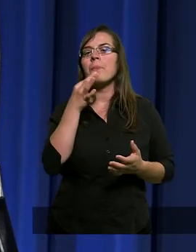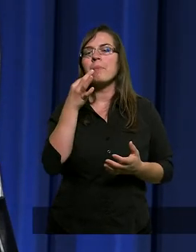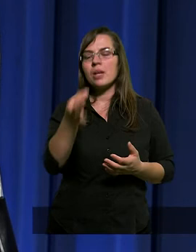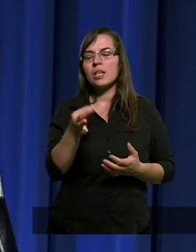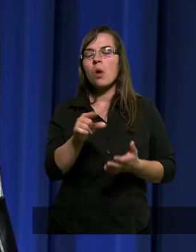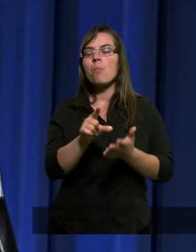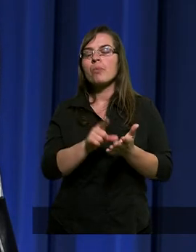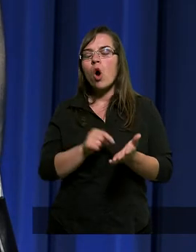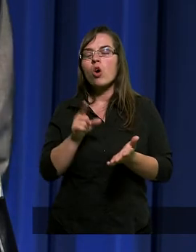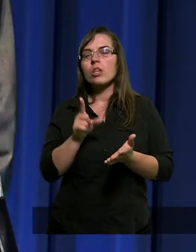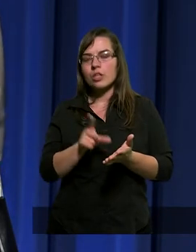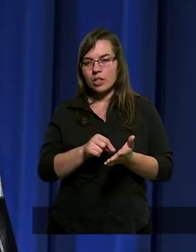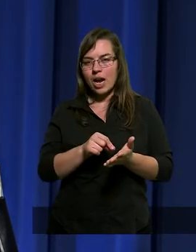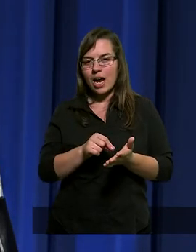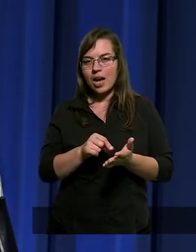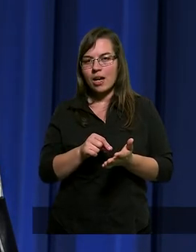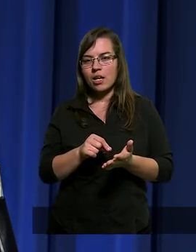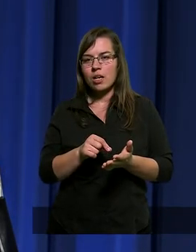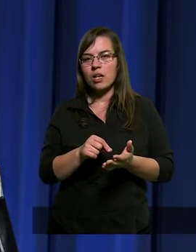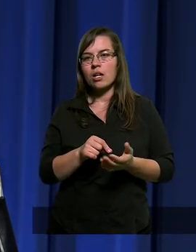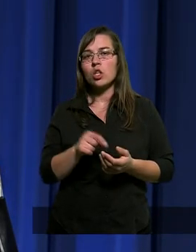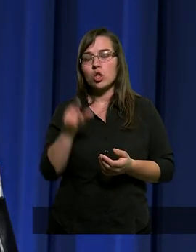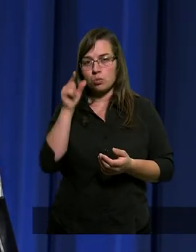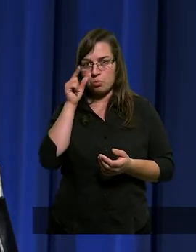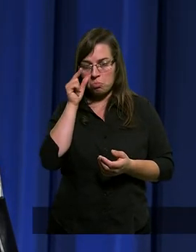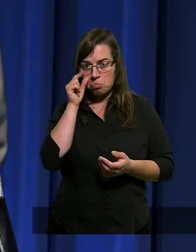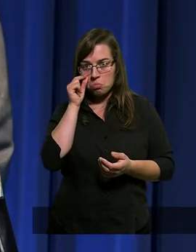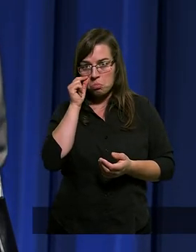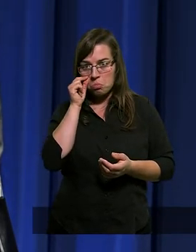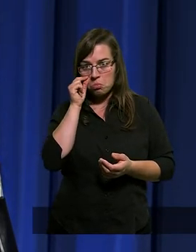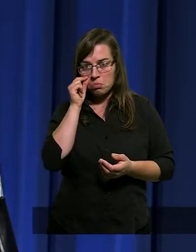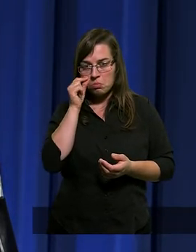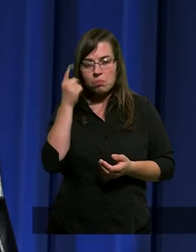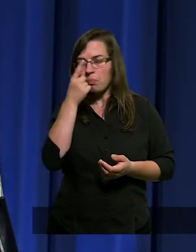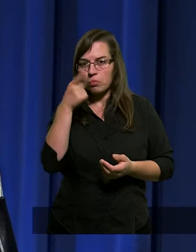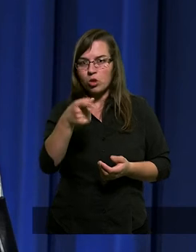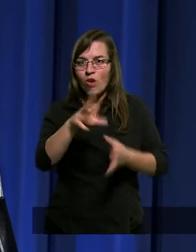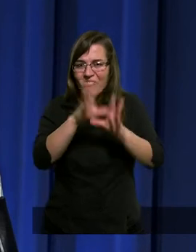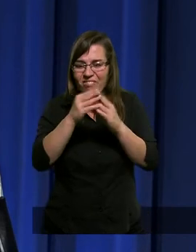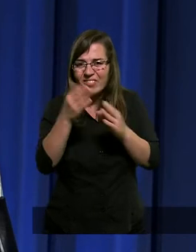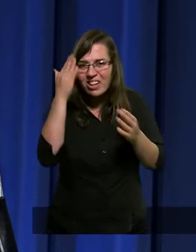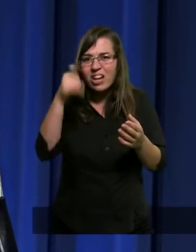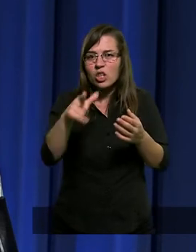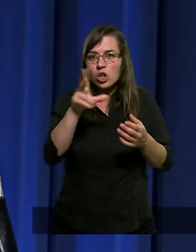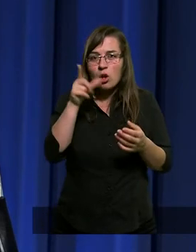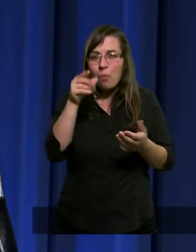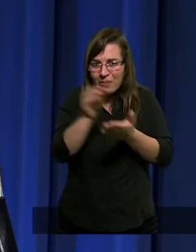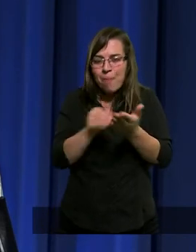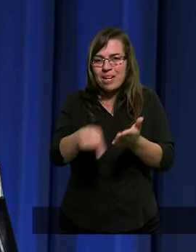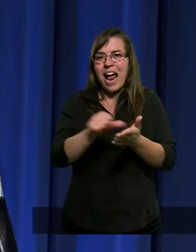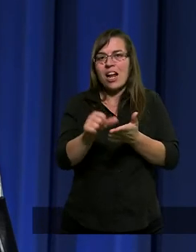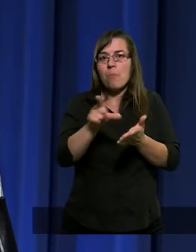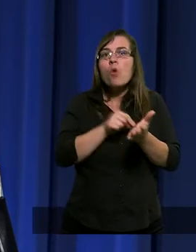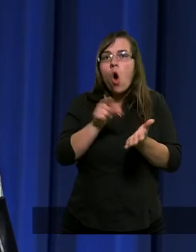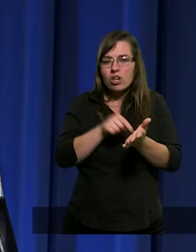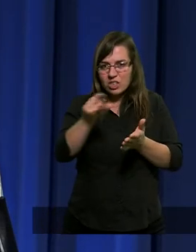pytał Piotrze, śpisz? To wszystko jest zapisane. Piotrze, śpisz?